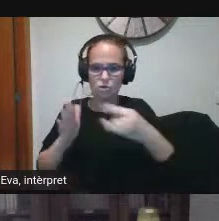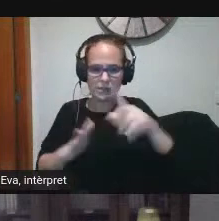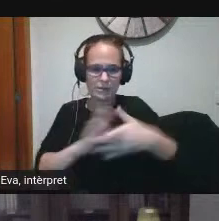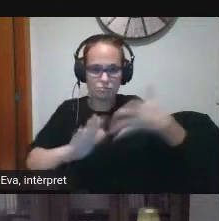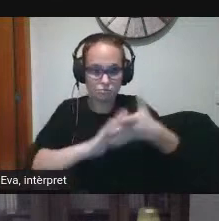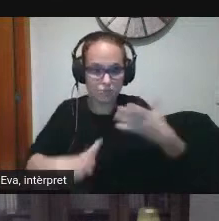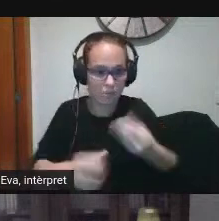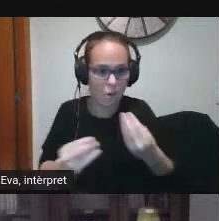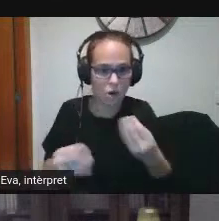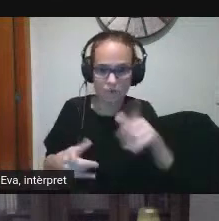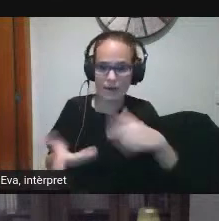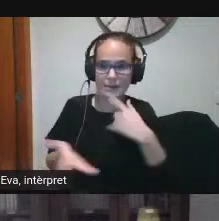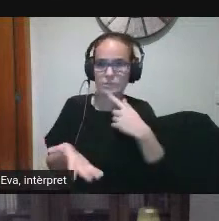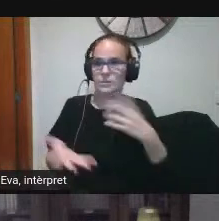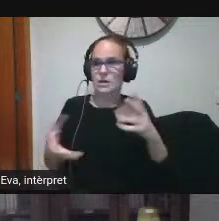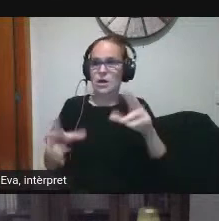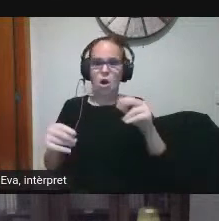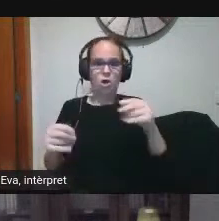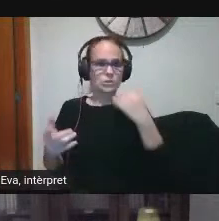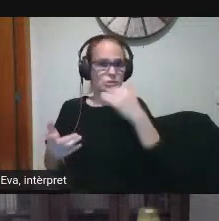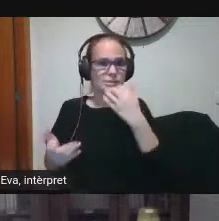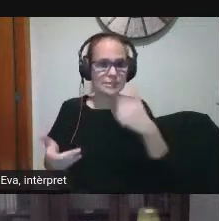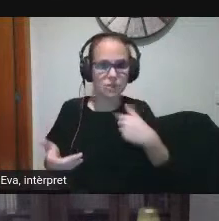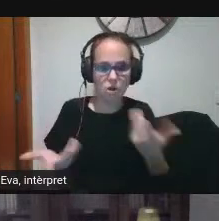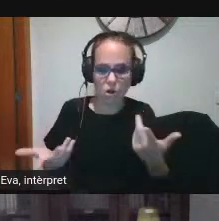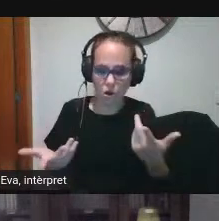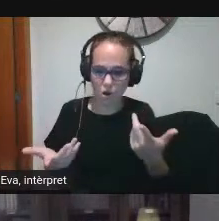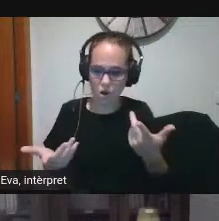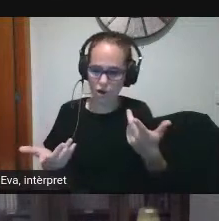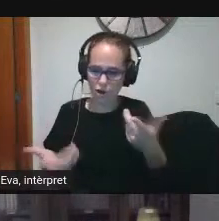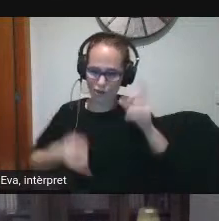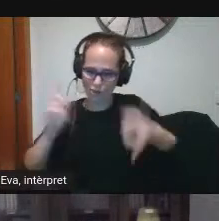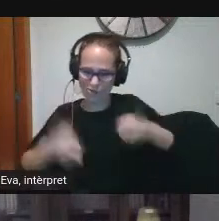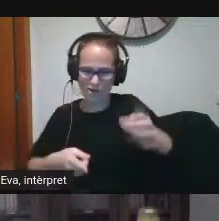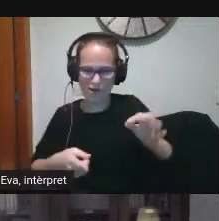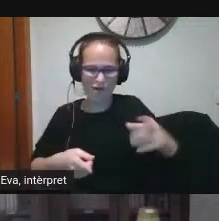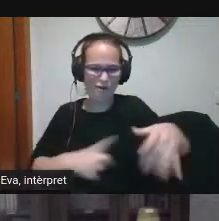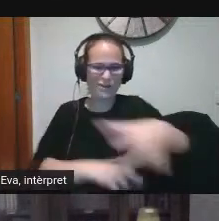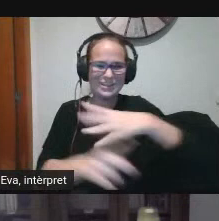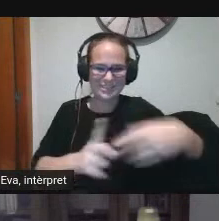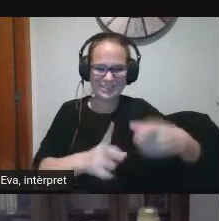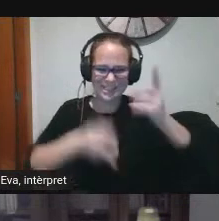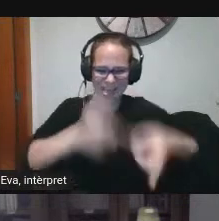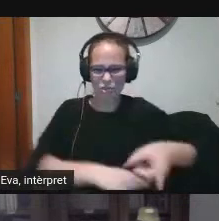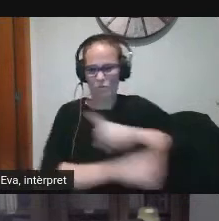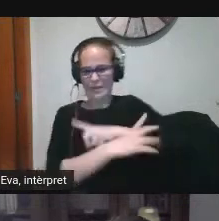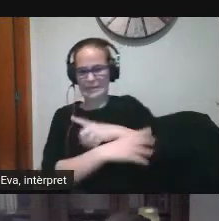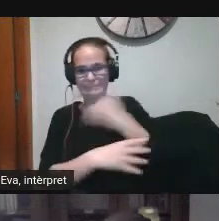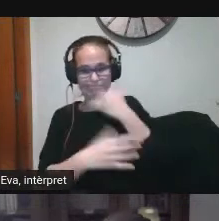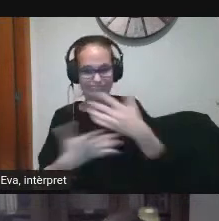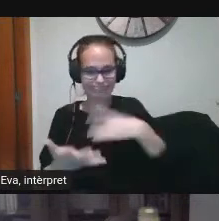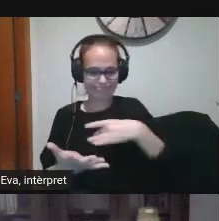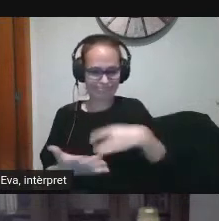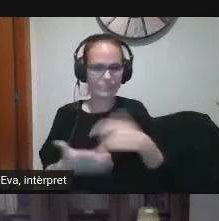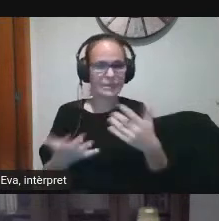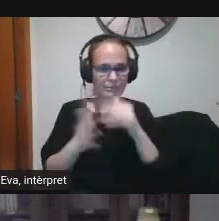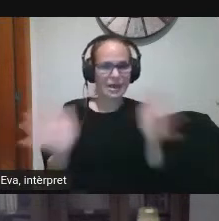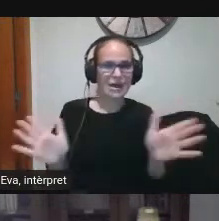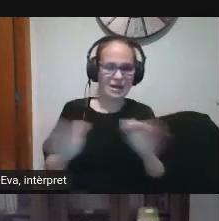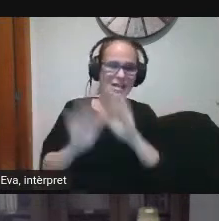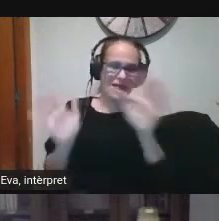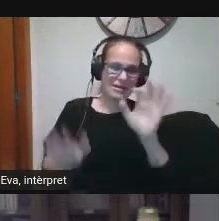depèn de com dius ostres no sé si soc jo que ho estic governant o és l'entorn que m'està governant a mi tenim clar això sí